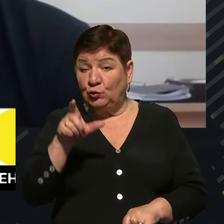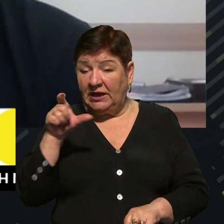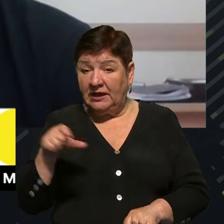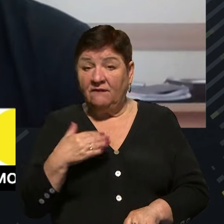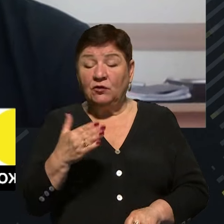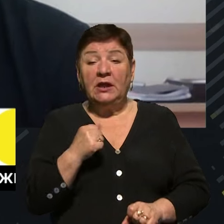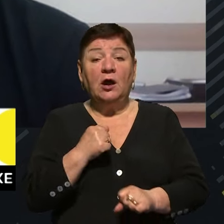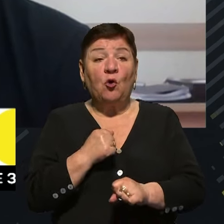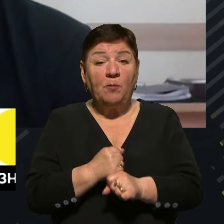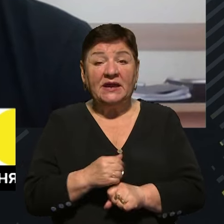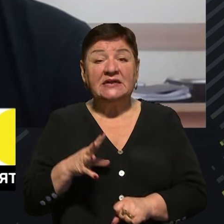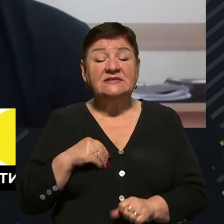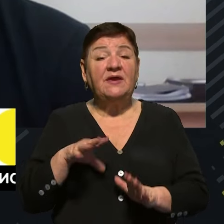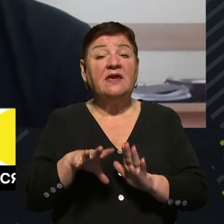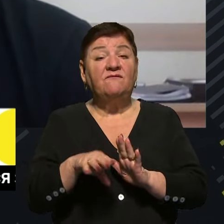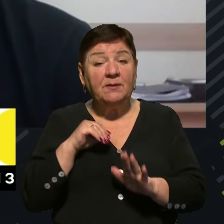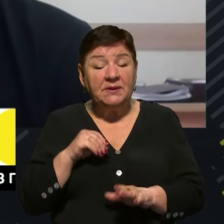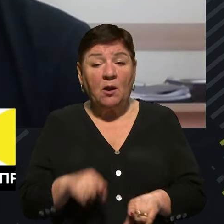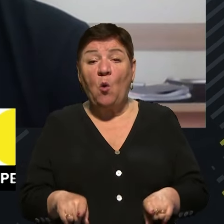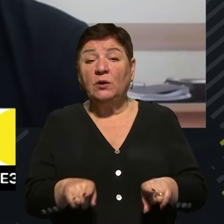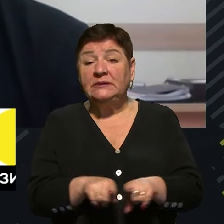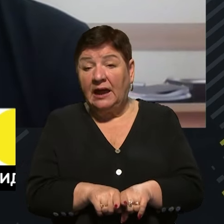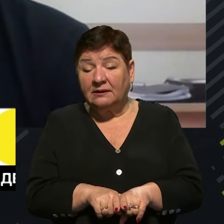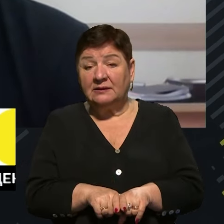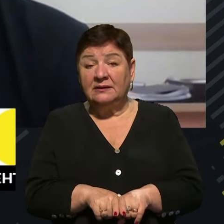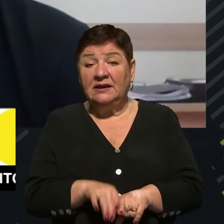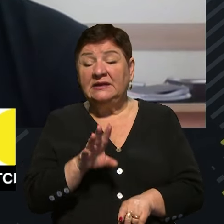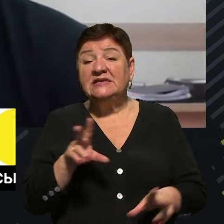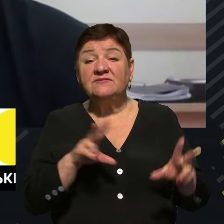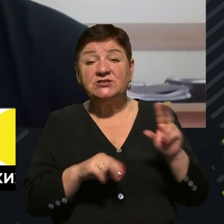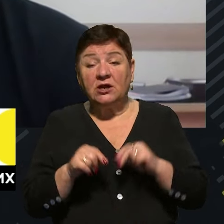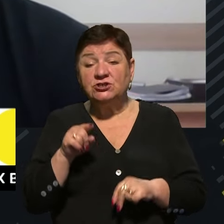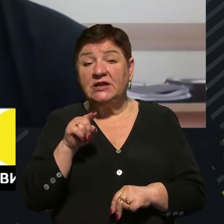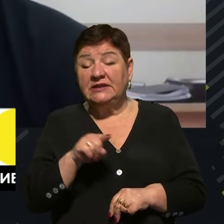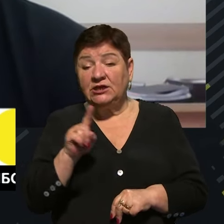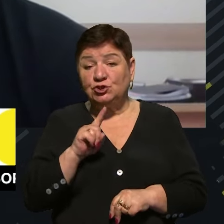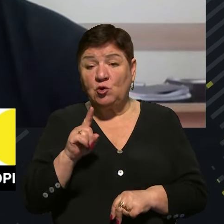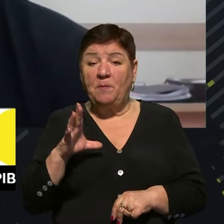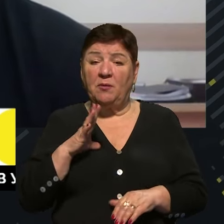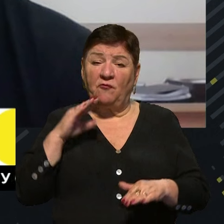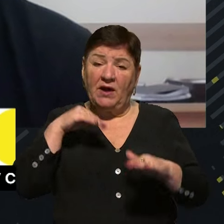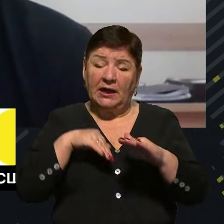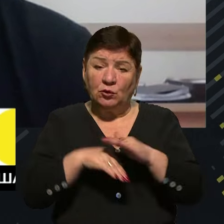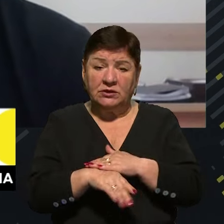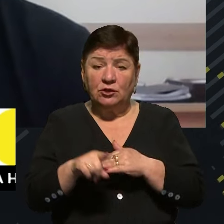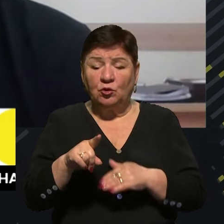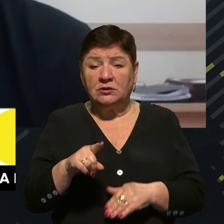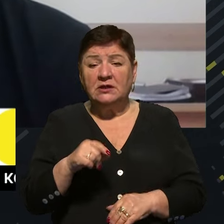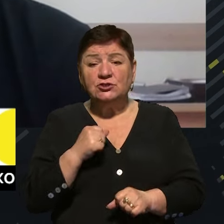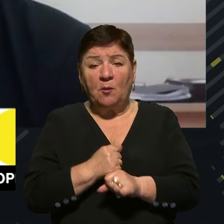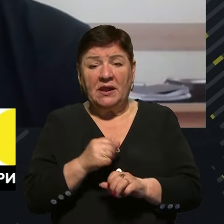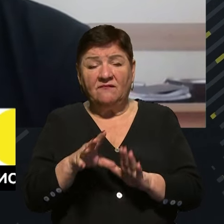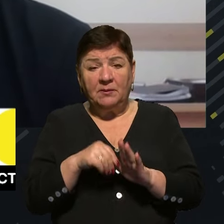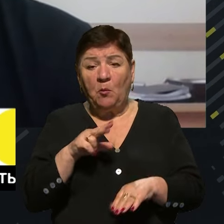Вони роблять свій вибір. Однак, все ж таки, незважаючи на те, що вони там перебувають, і вони зробили той вибір, який зробили,